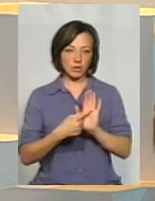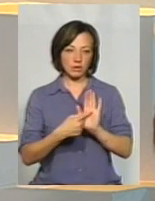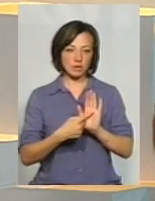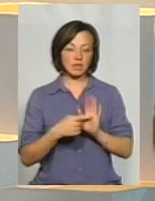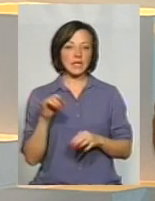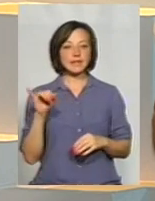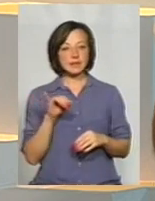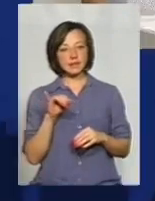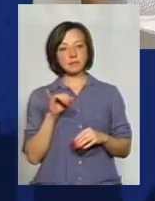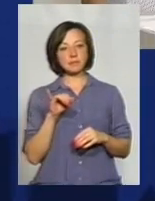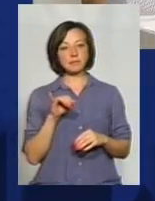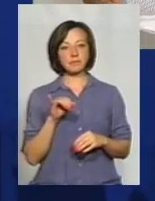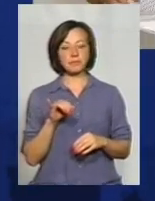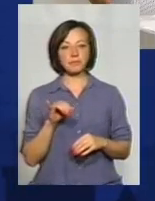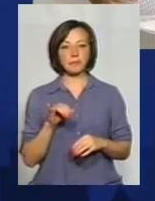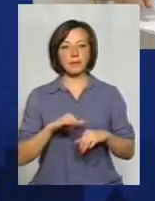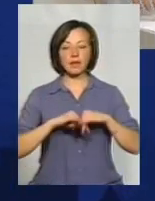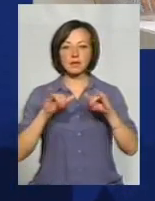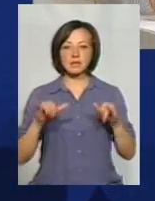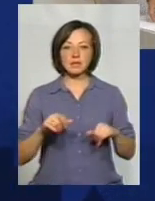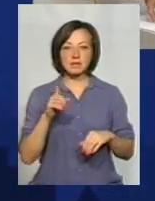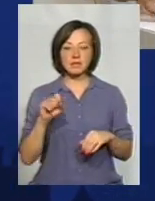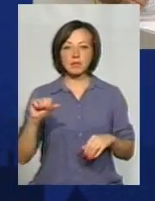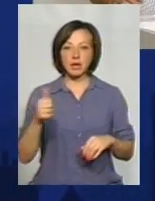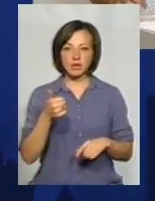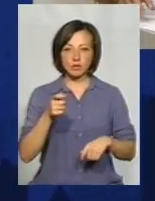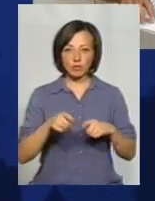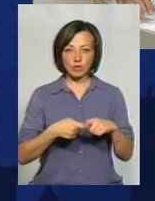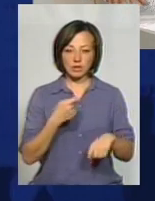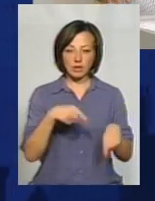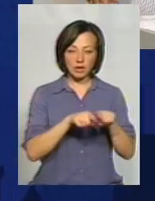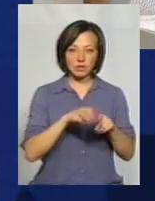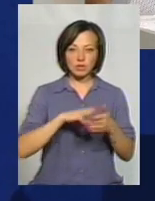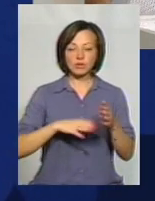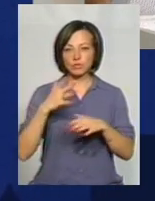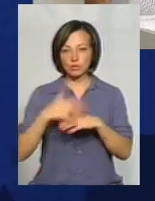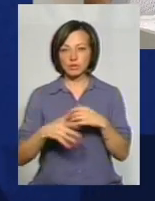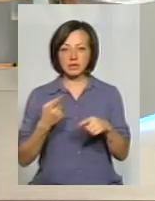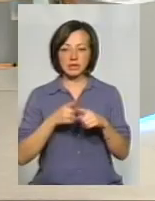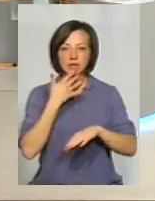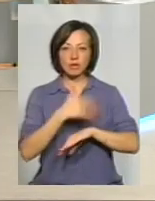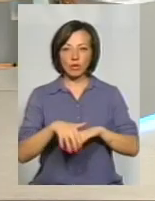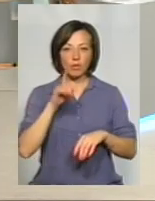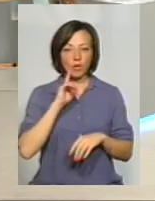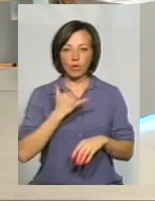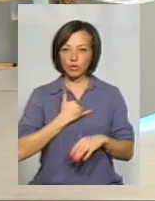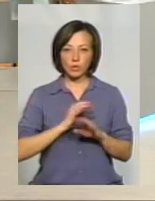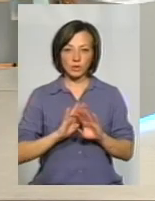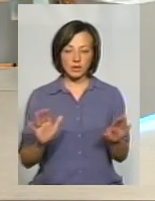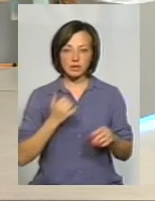І йде, наростається за перше порушення такий штраф, за другий. Зрозуміло, це вже за кордоном, поки це не в нас.